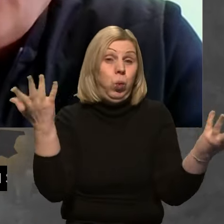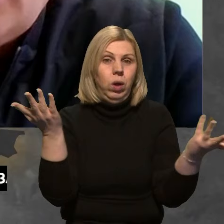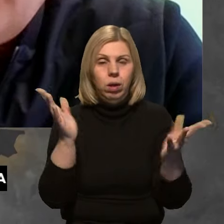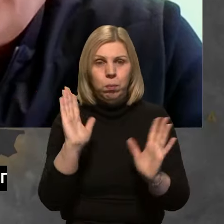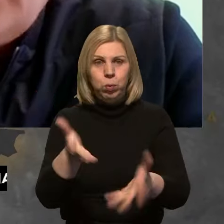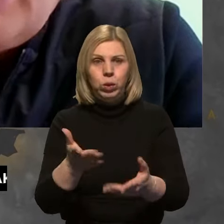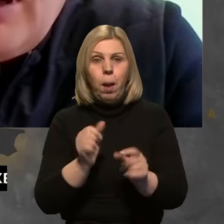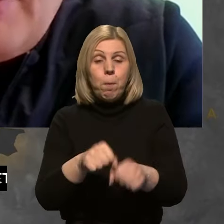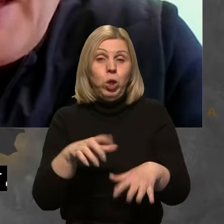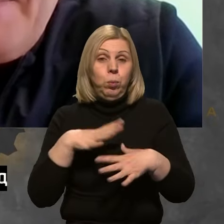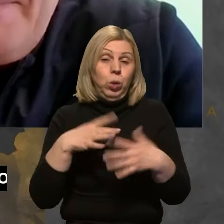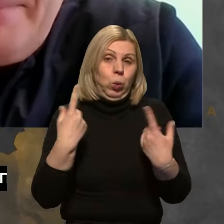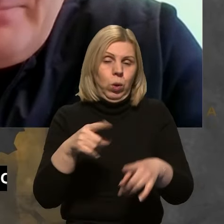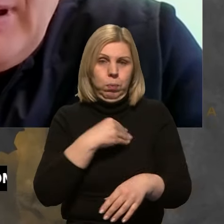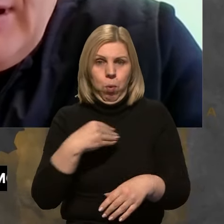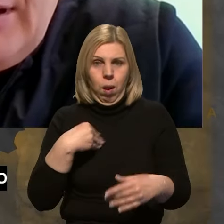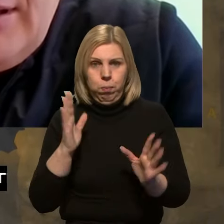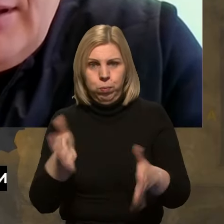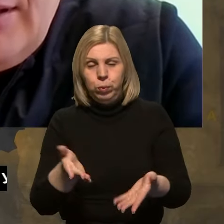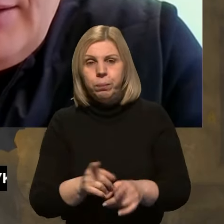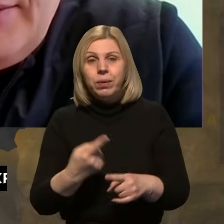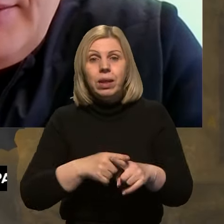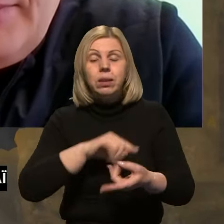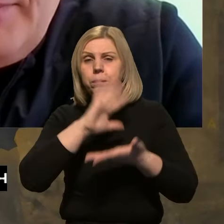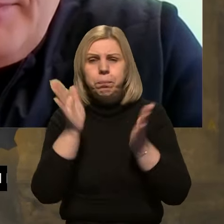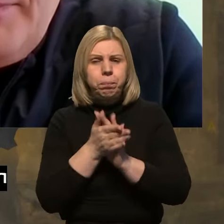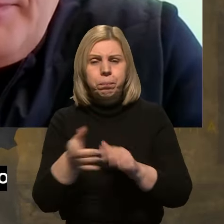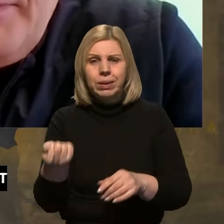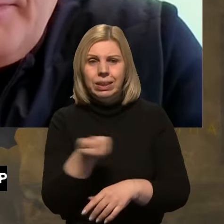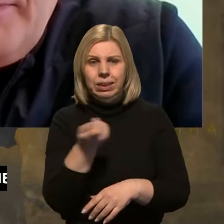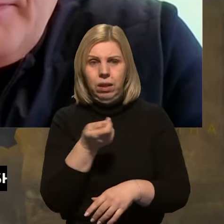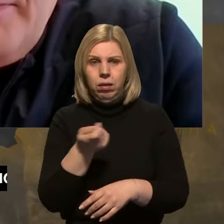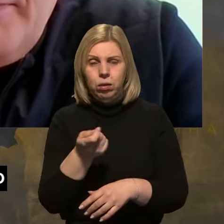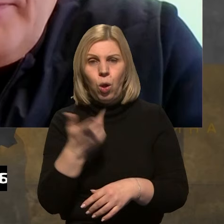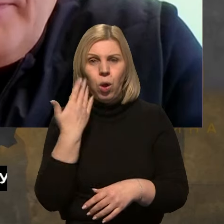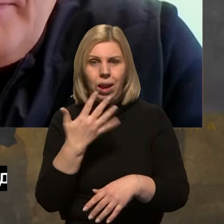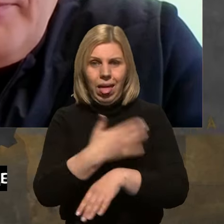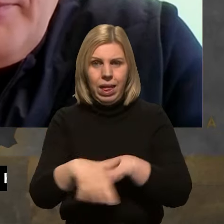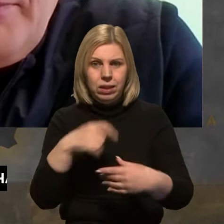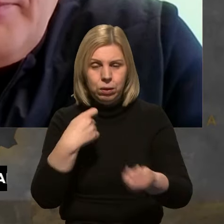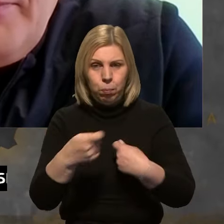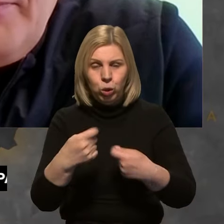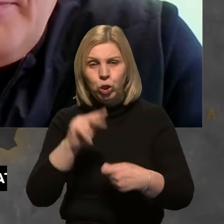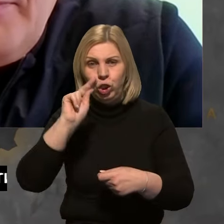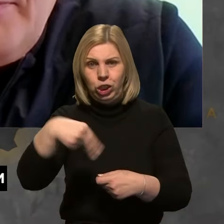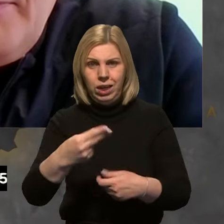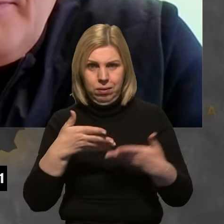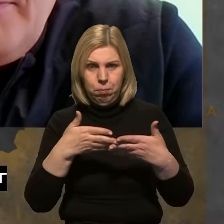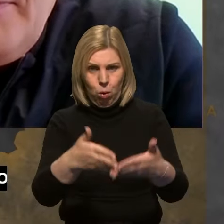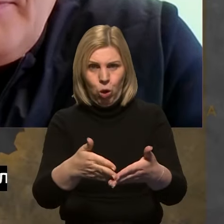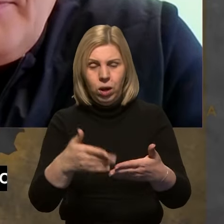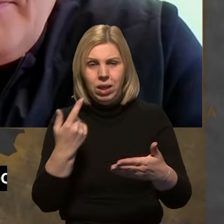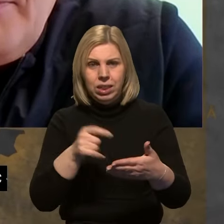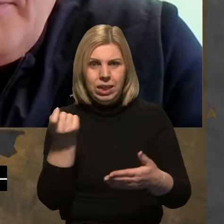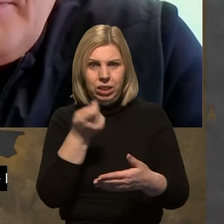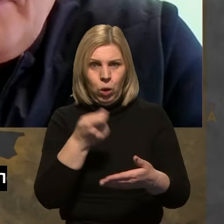можливо, відбудуться з поляками. До речі, ті обсяги, які експортується через морським шляхом, через